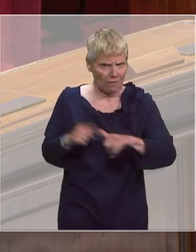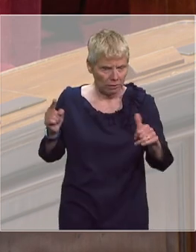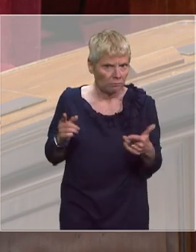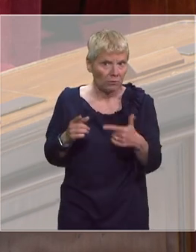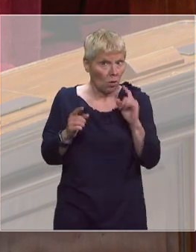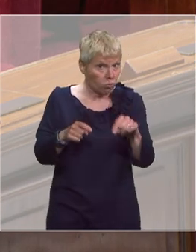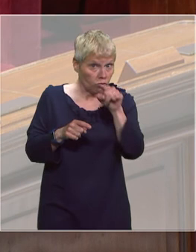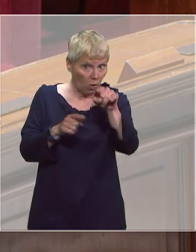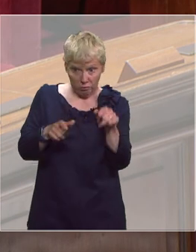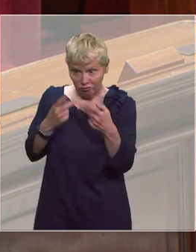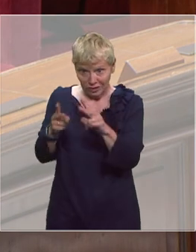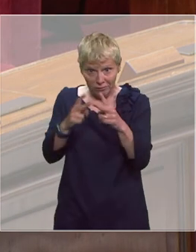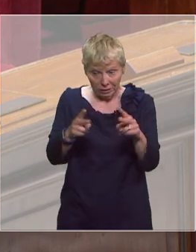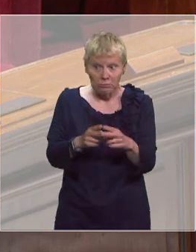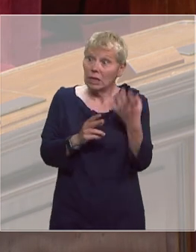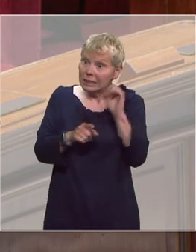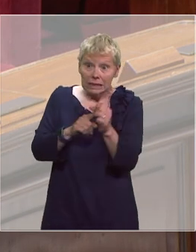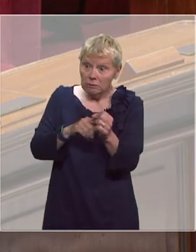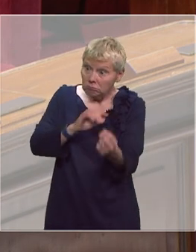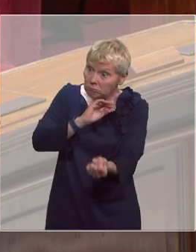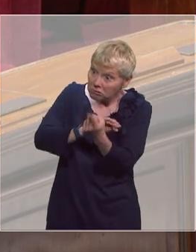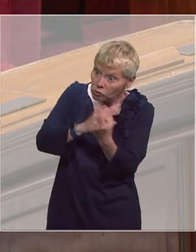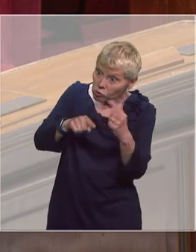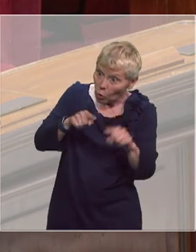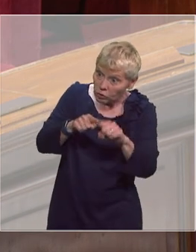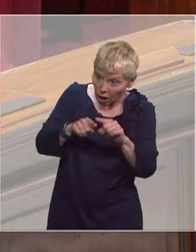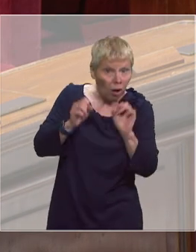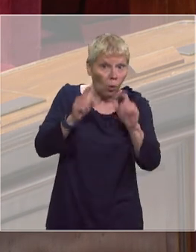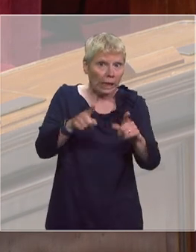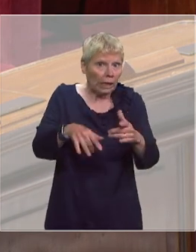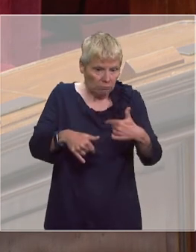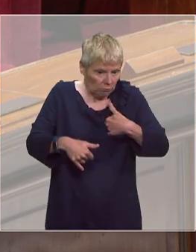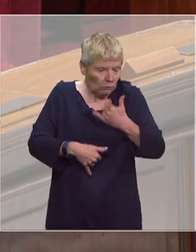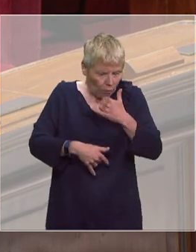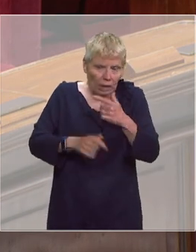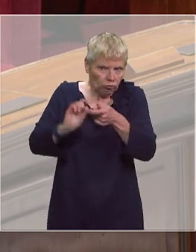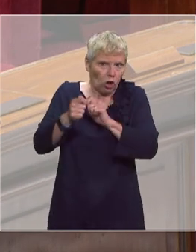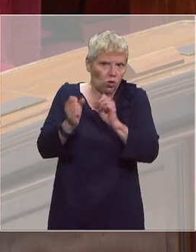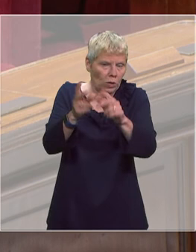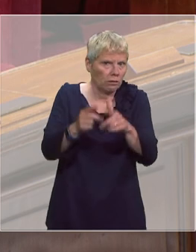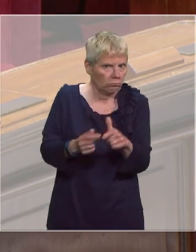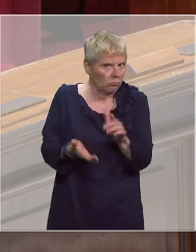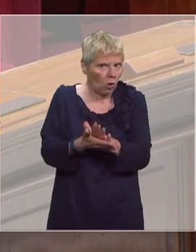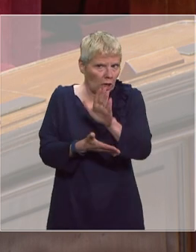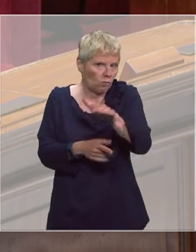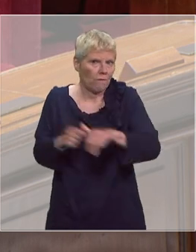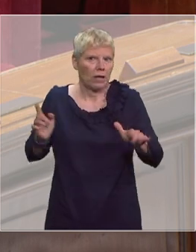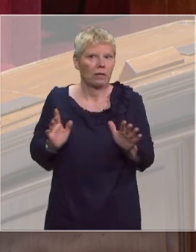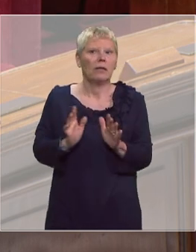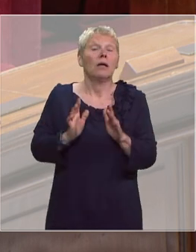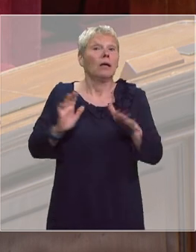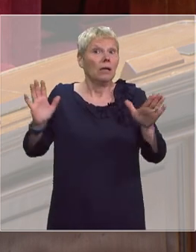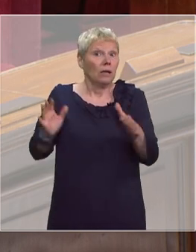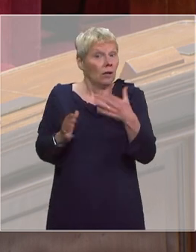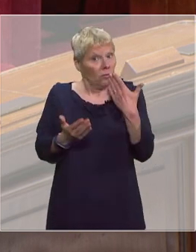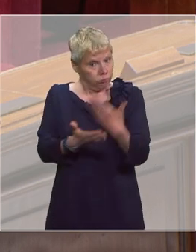commune par commune si vous trouviez une exception à ce que je viens de dire je suis prêt à corriger les choses puisque c'est un engagement que nous avons pris donc c'est